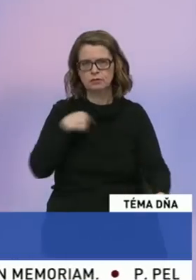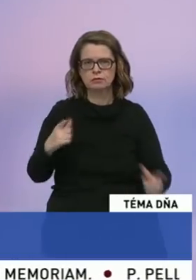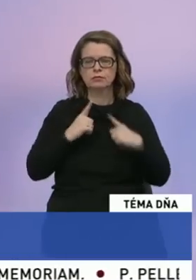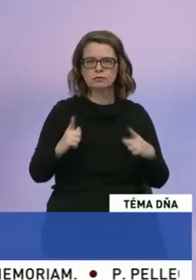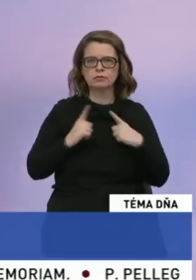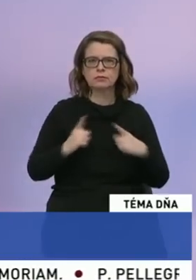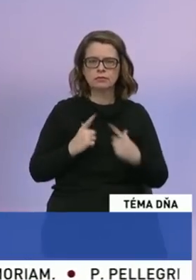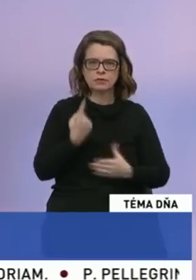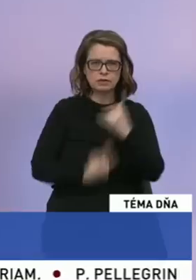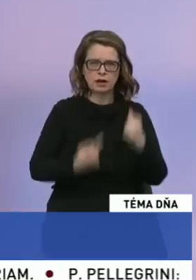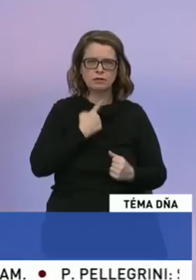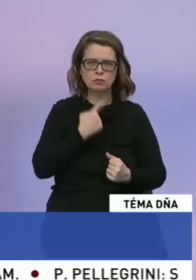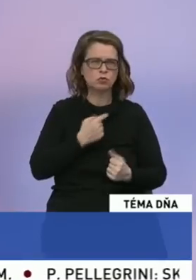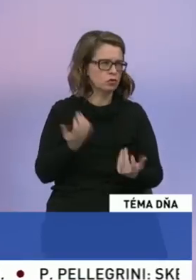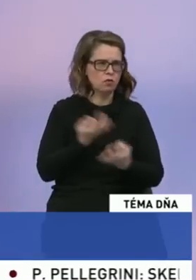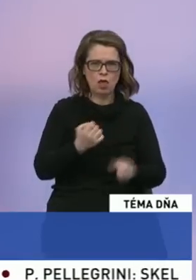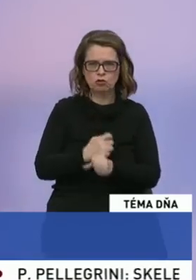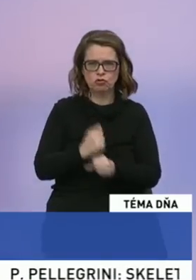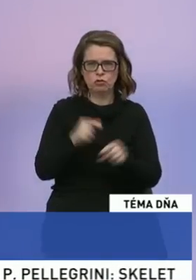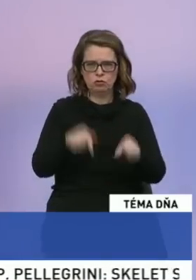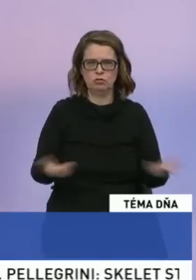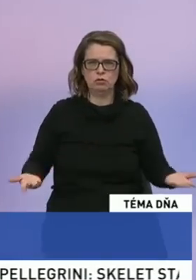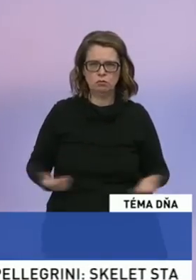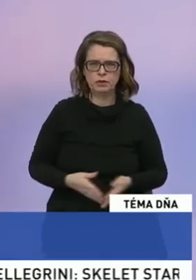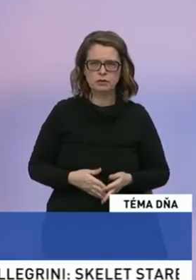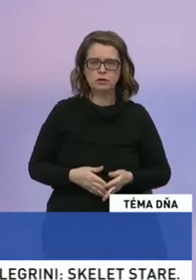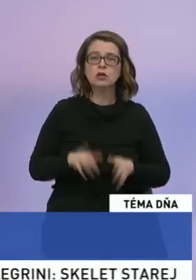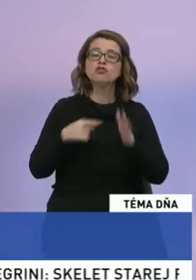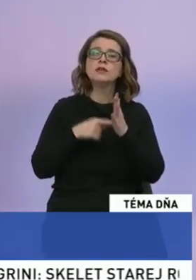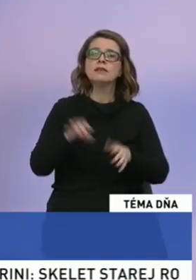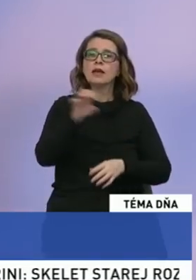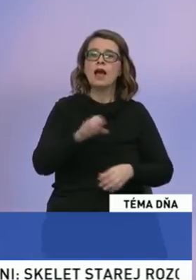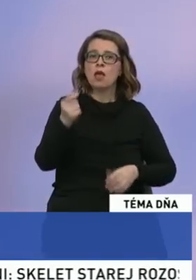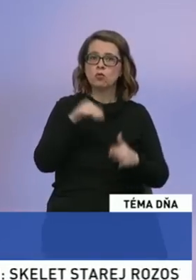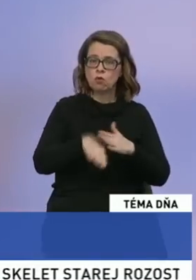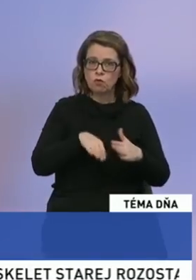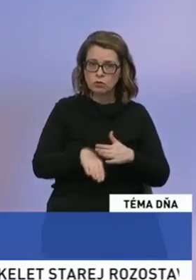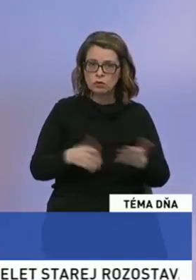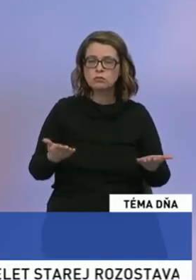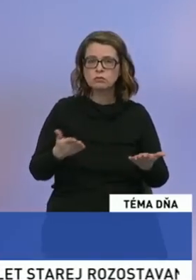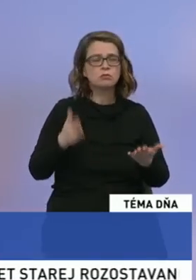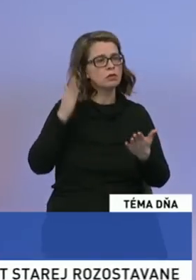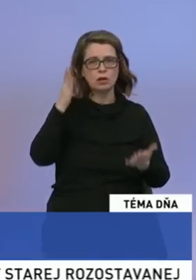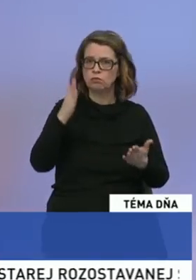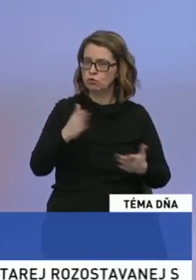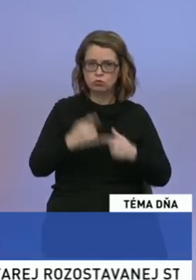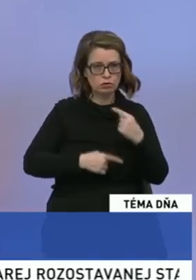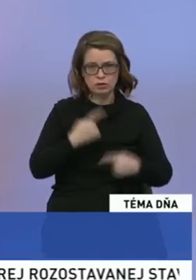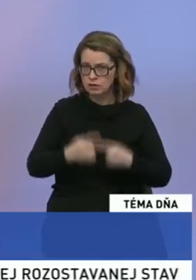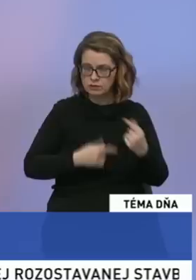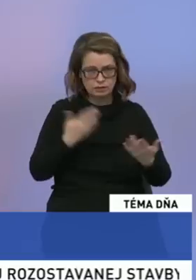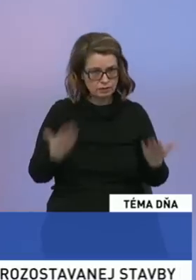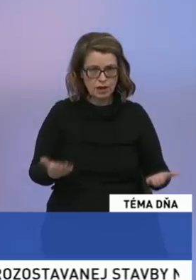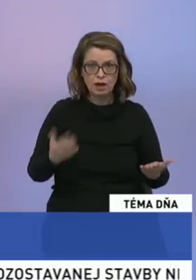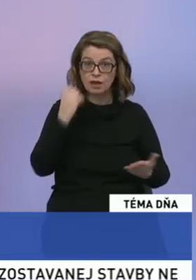človek stratí chuť do niečoho ísť. Čo sa týka eurofondov, oni tu nebudú stále. Ale eurofondy ak